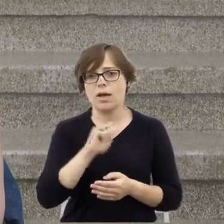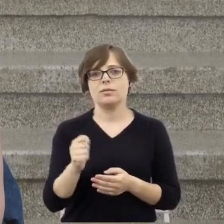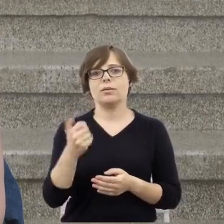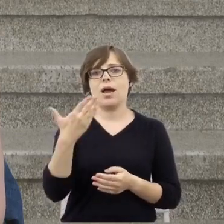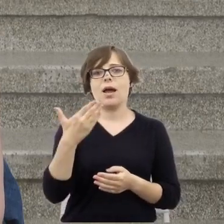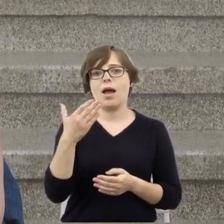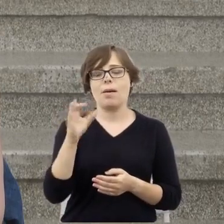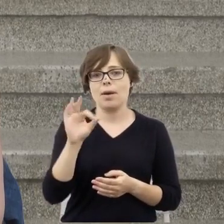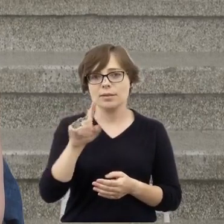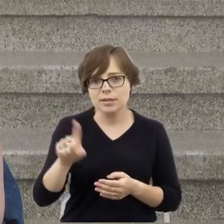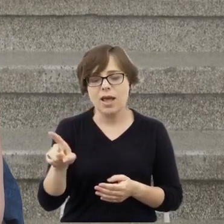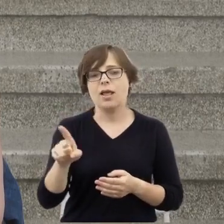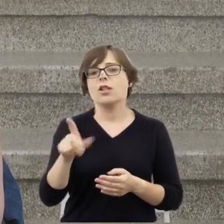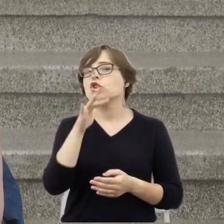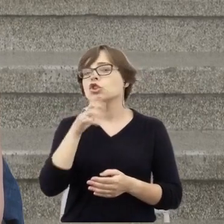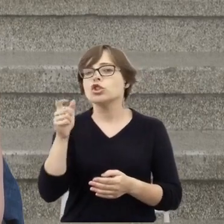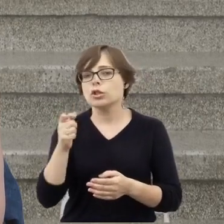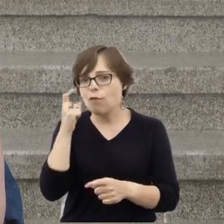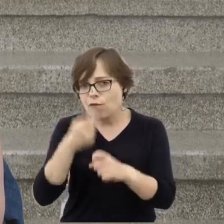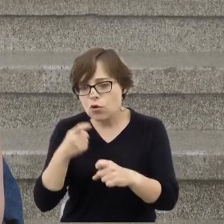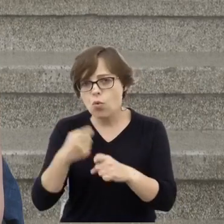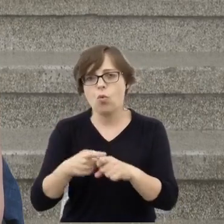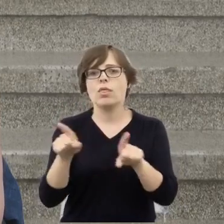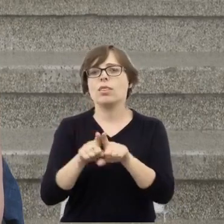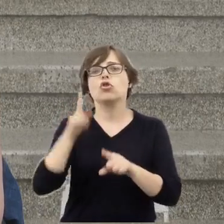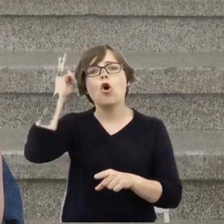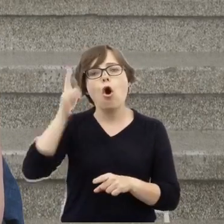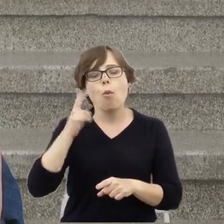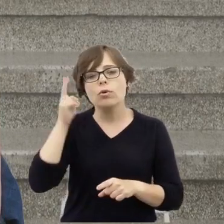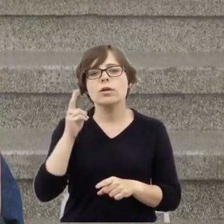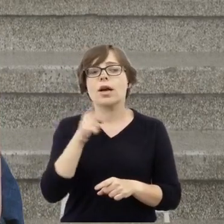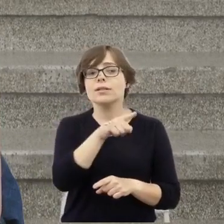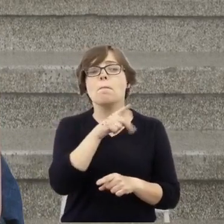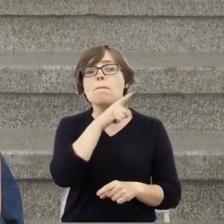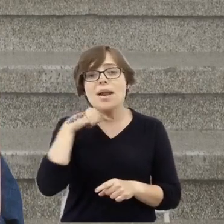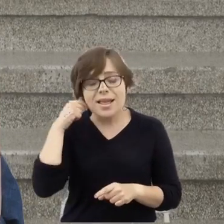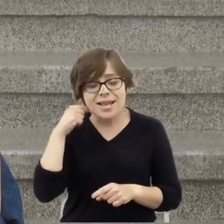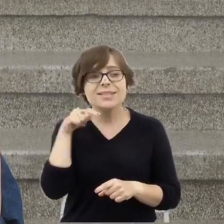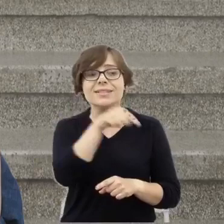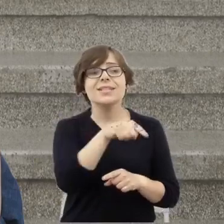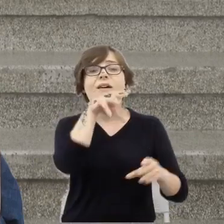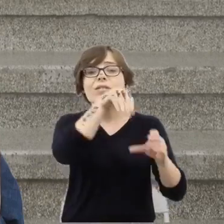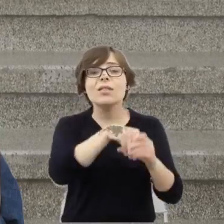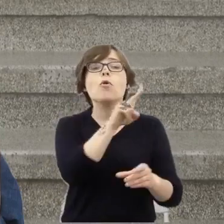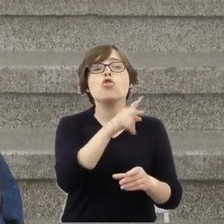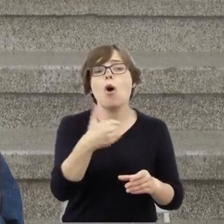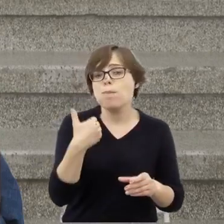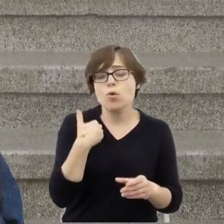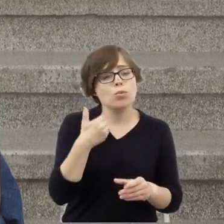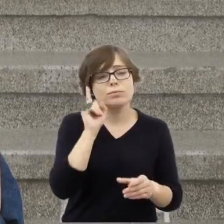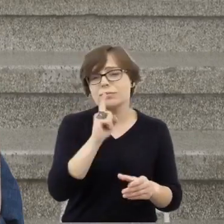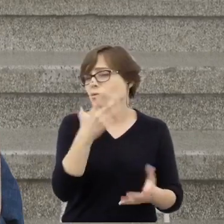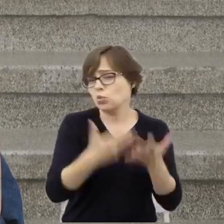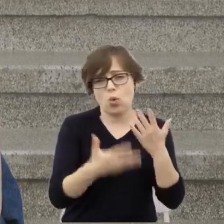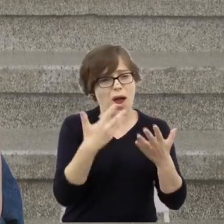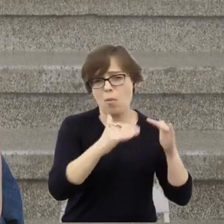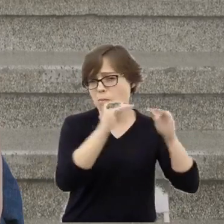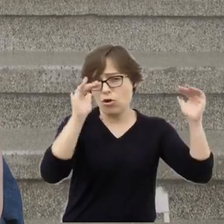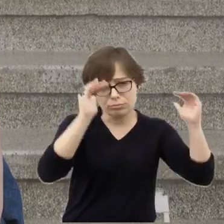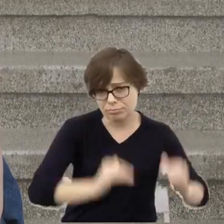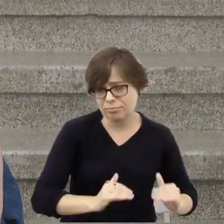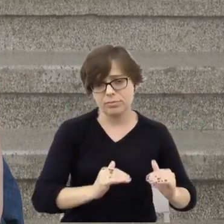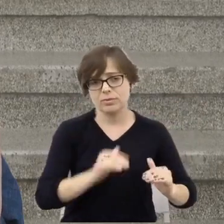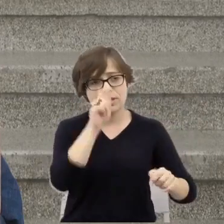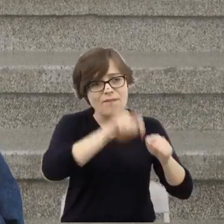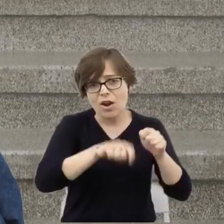szli wrogowie Żydów. Kadry komunistycznej milicji były tak słabe, że nie można było tego zweryfikować. W związku z tym